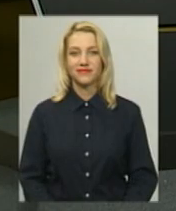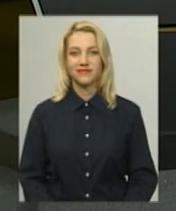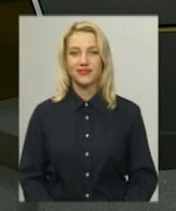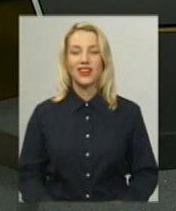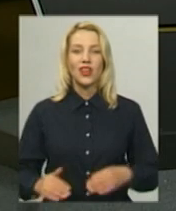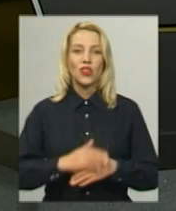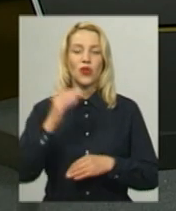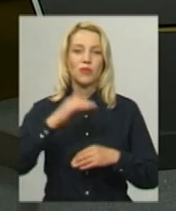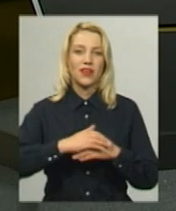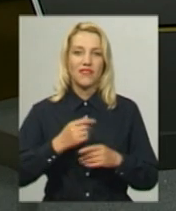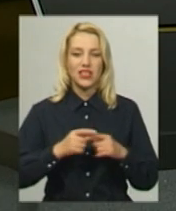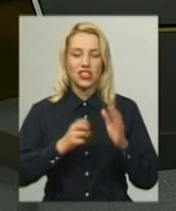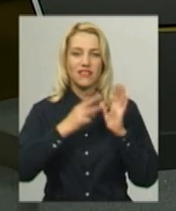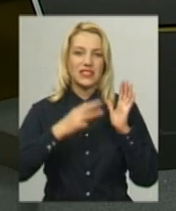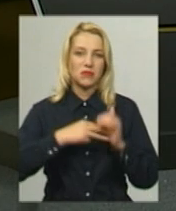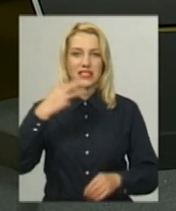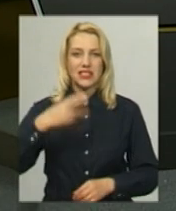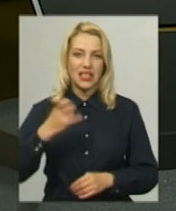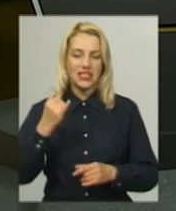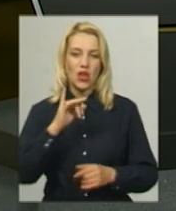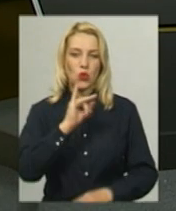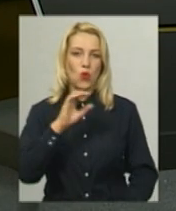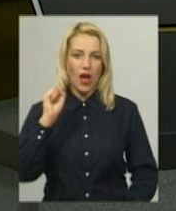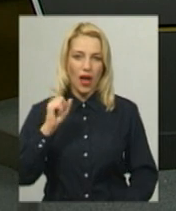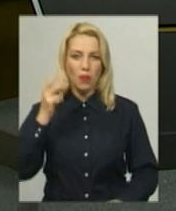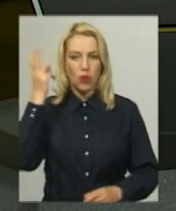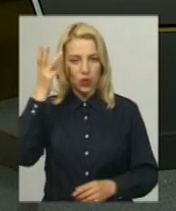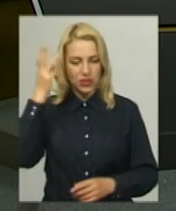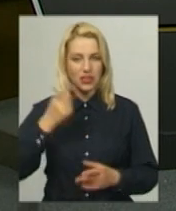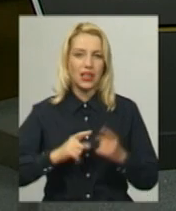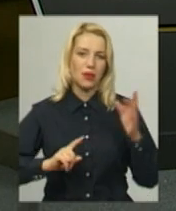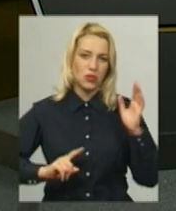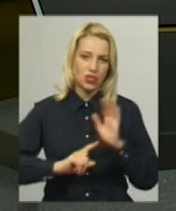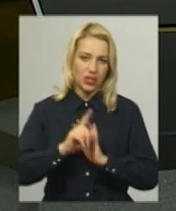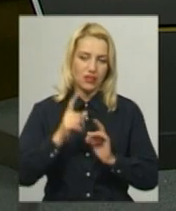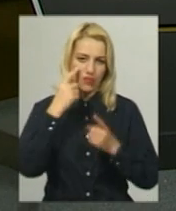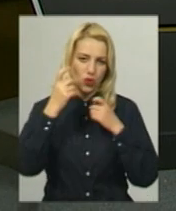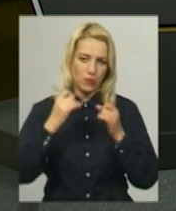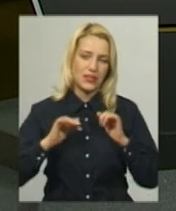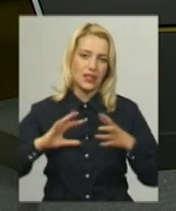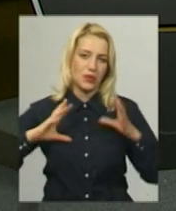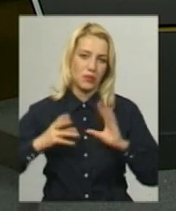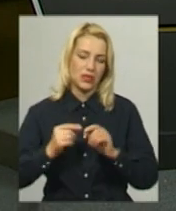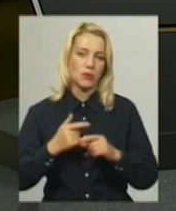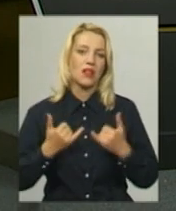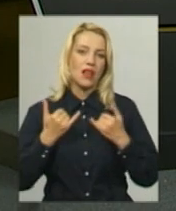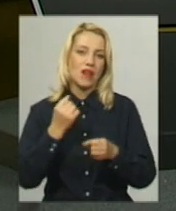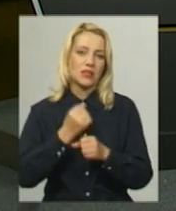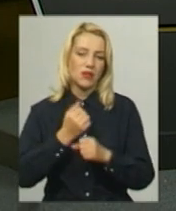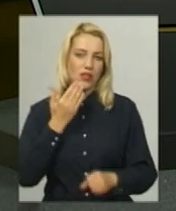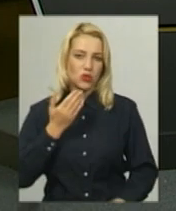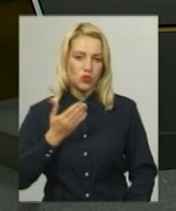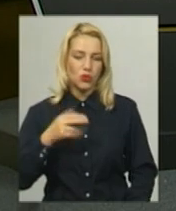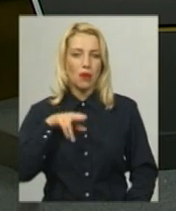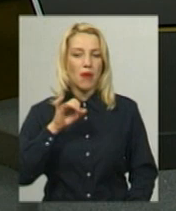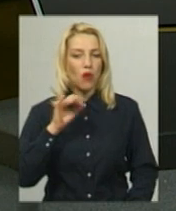Доброго вечора! 18.30 на ЮАП «Оподілля» інформаційний підсумок понеділка, 8 липня. В студії для вас працює ведуча Світлана